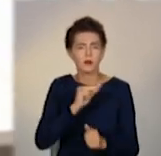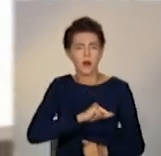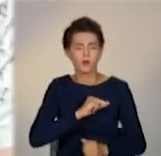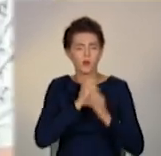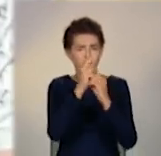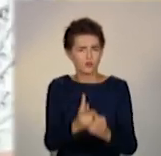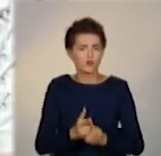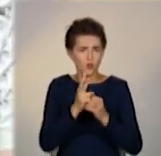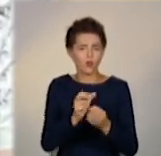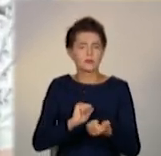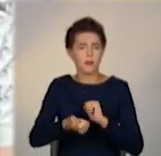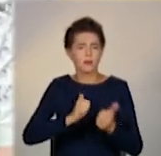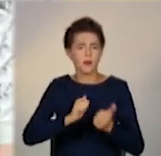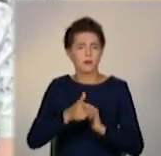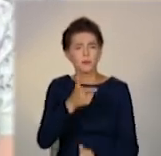12 годин.